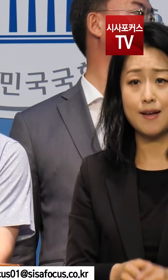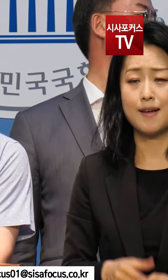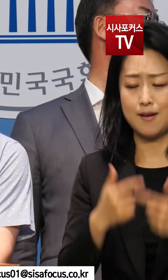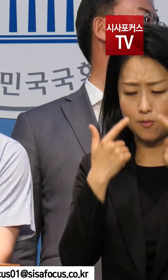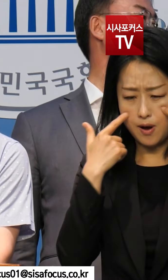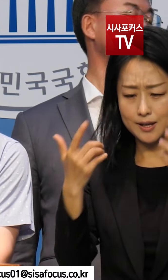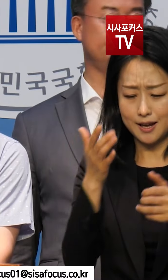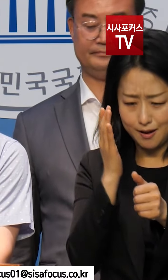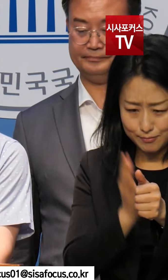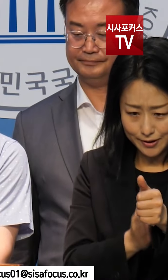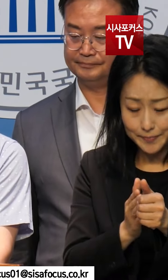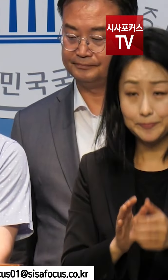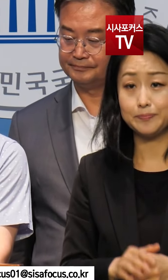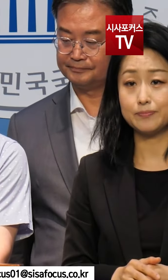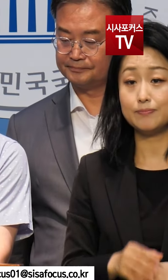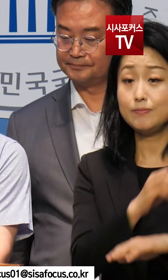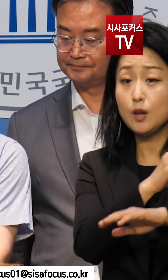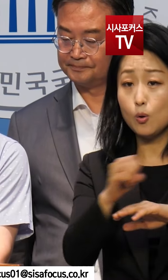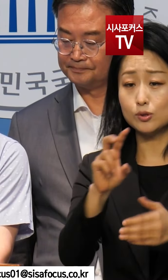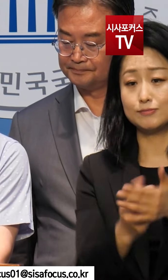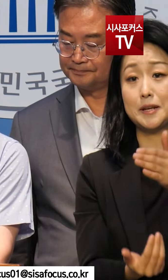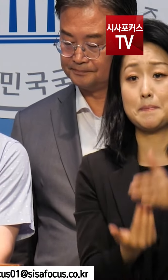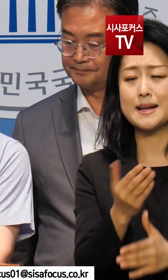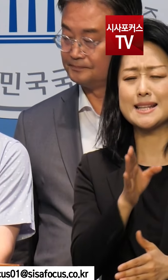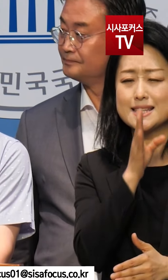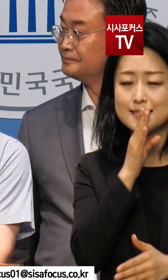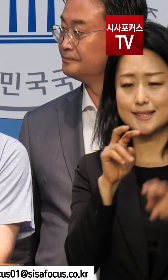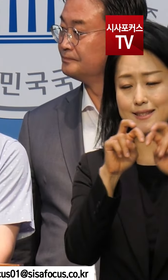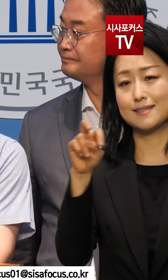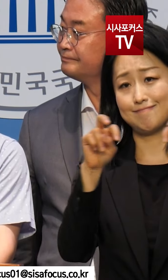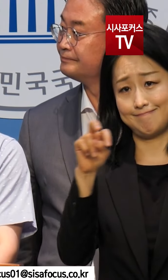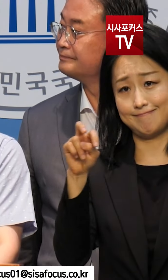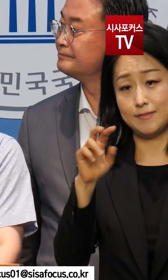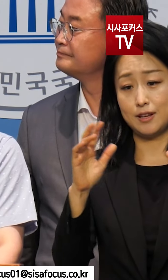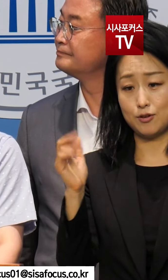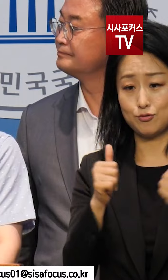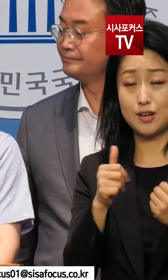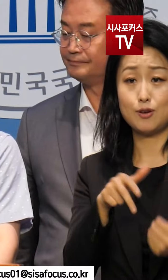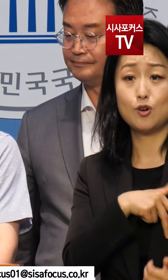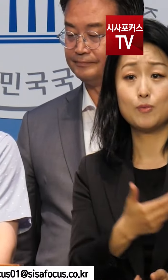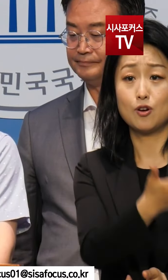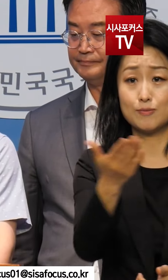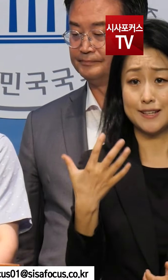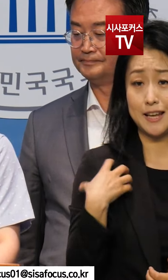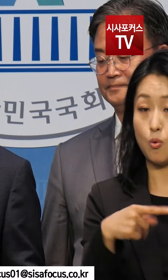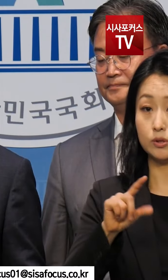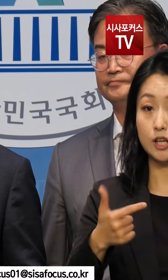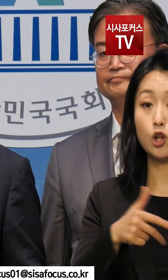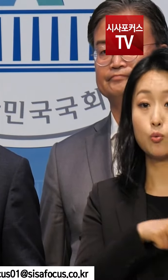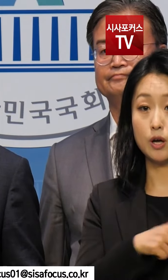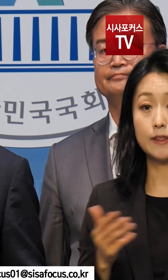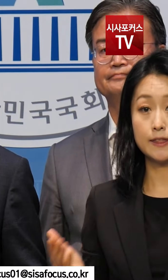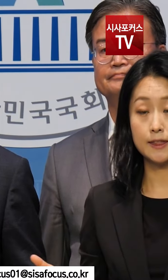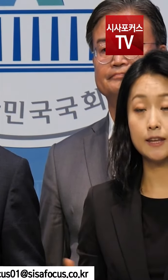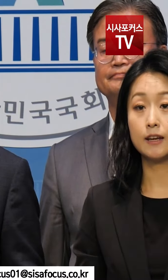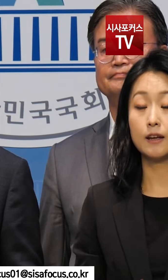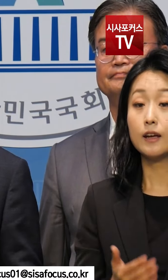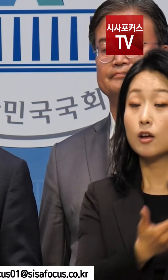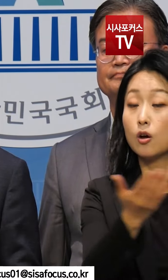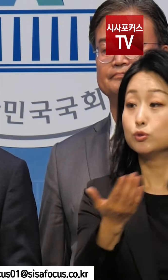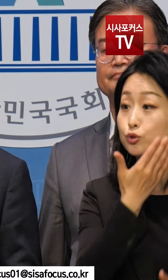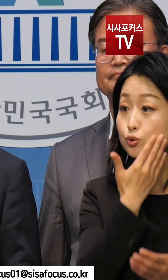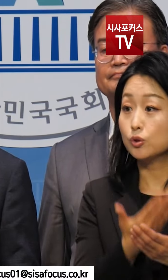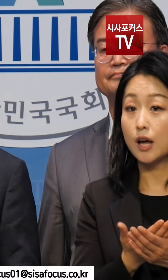실시하여 오송 지하차도 참사의 진상을 국회 차원에서 규명해 주시기 바랍니다. 가장 중요한